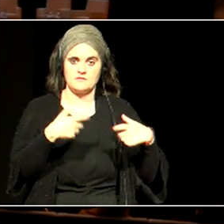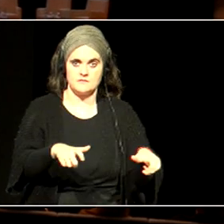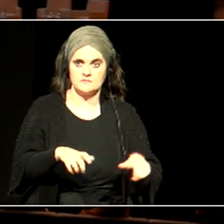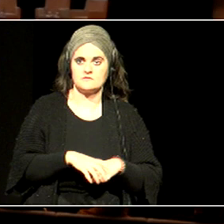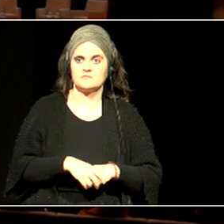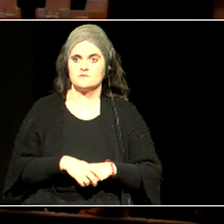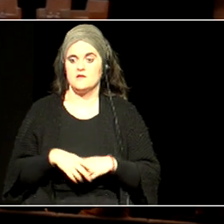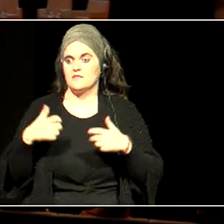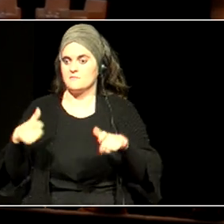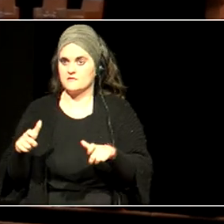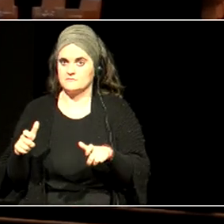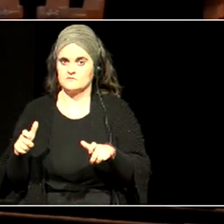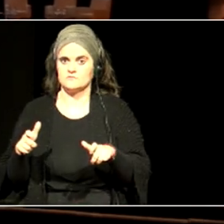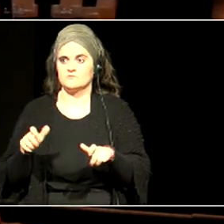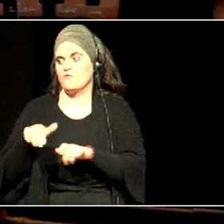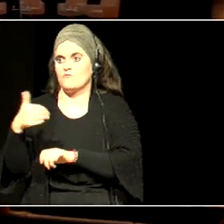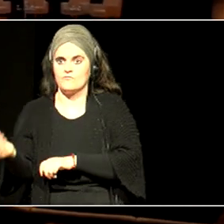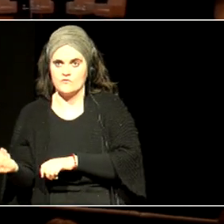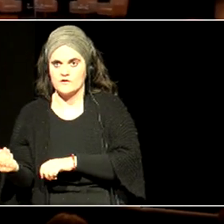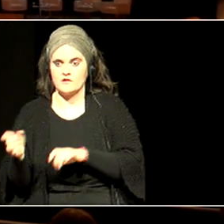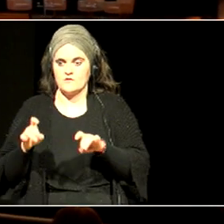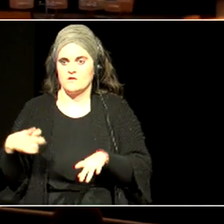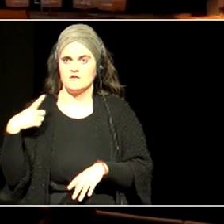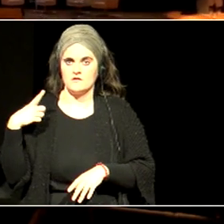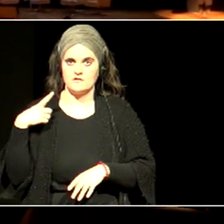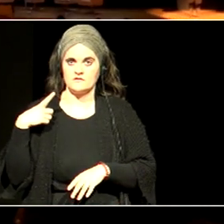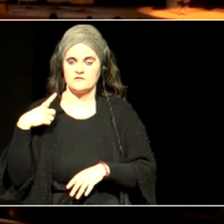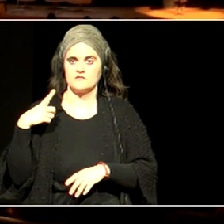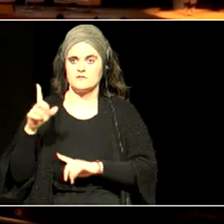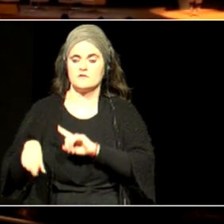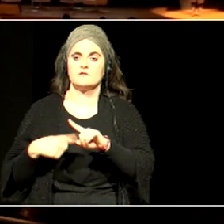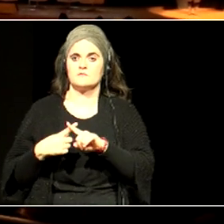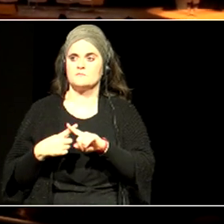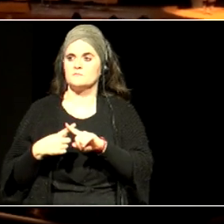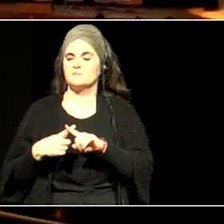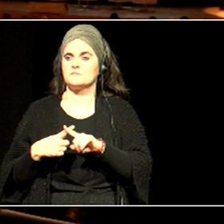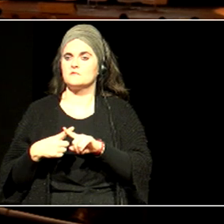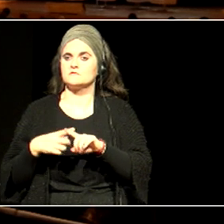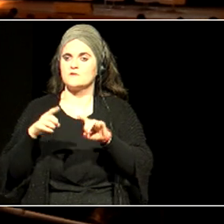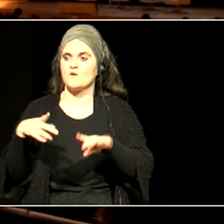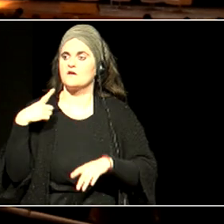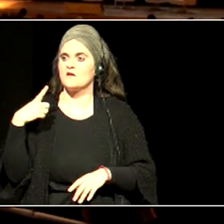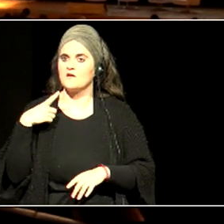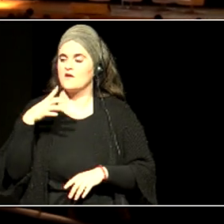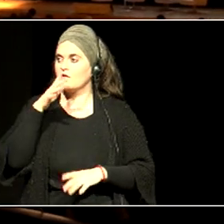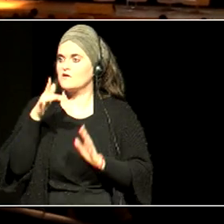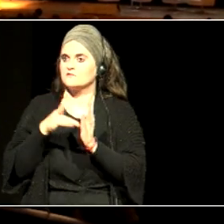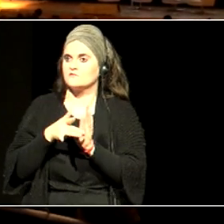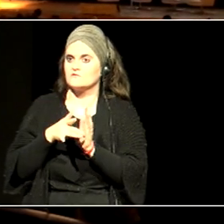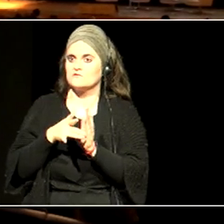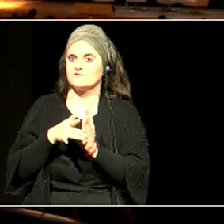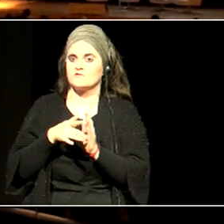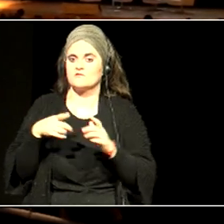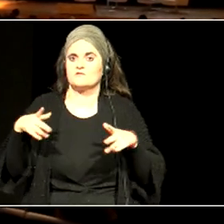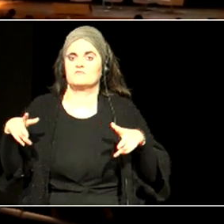departamentukoak ez direnak, atzoko modura, eta, orain, atzo bezala, geratzen zaigu, satirik,